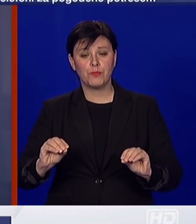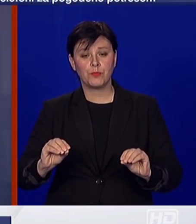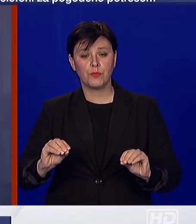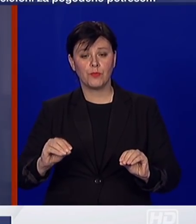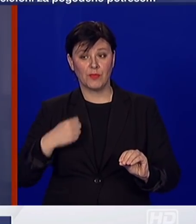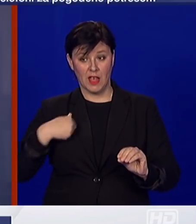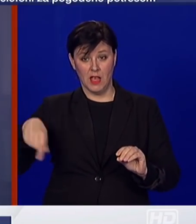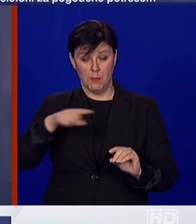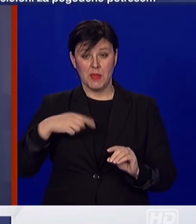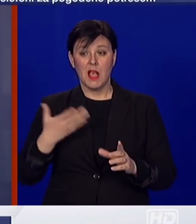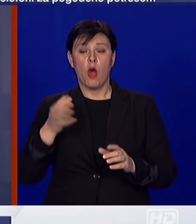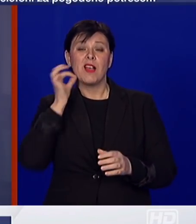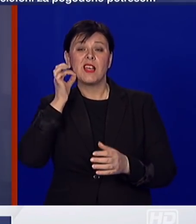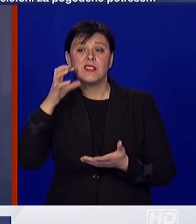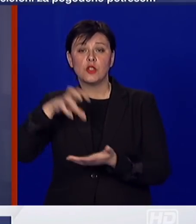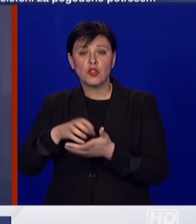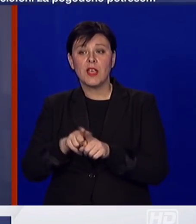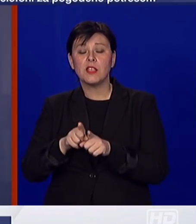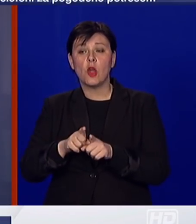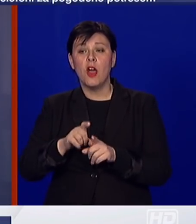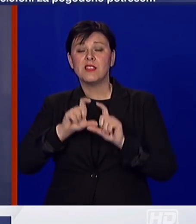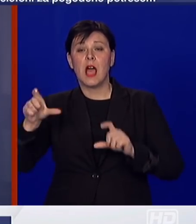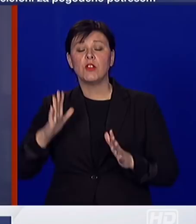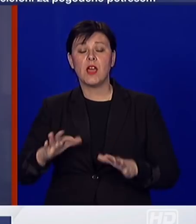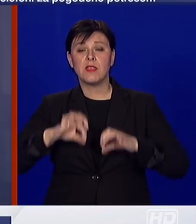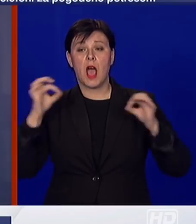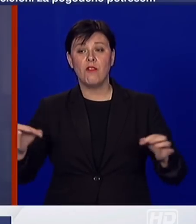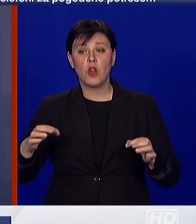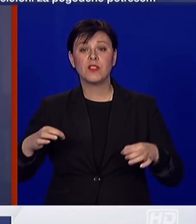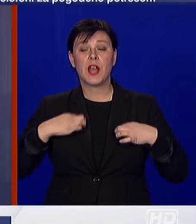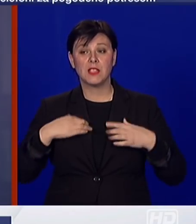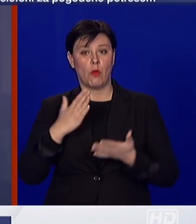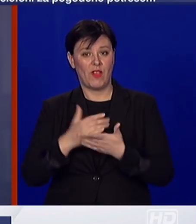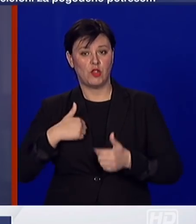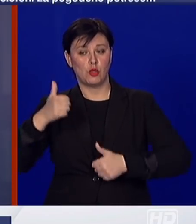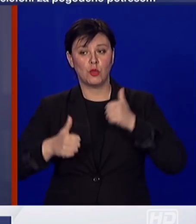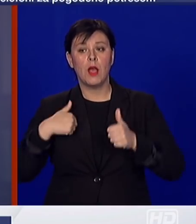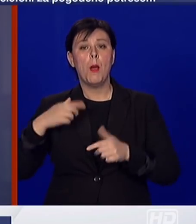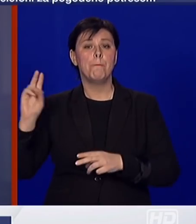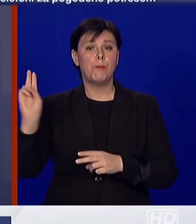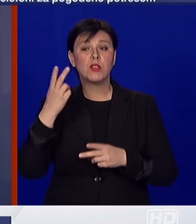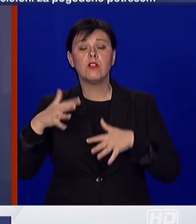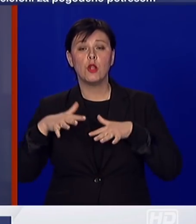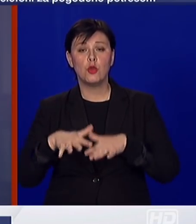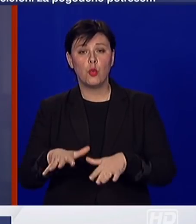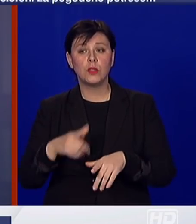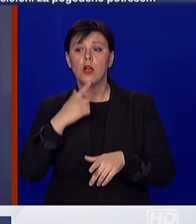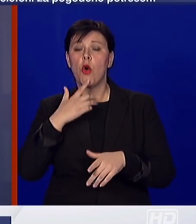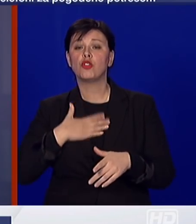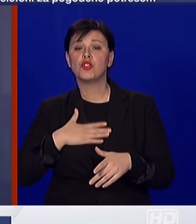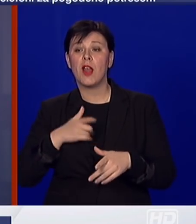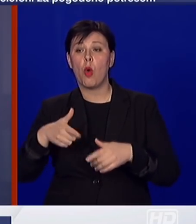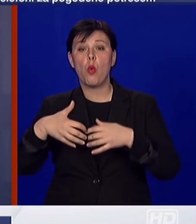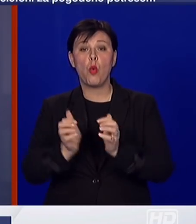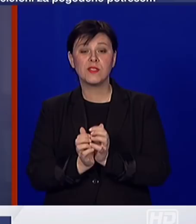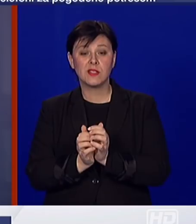mi kao krizni stožeri Hrvatski zavod za javno zdravstvo sudjelovali, a to je poziv građanima koji žele za uskrs